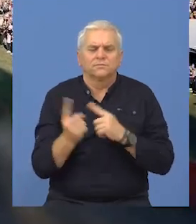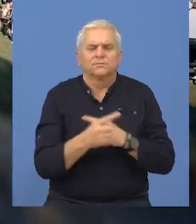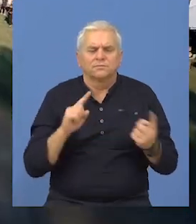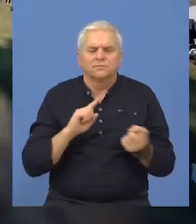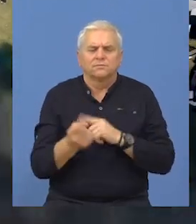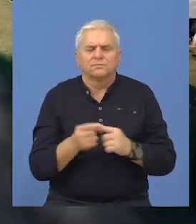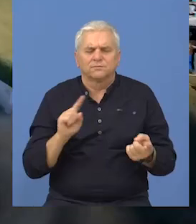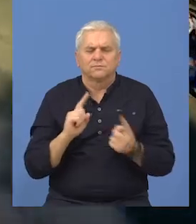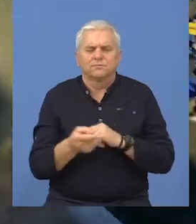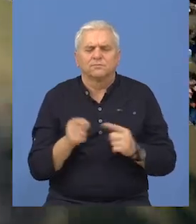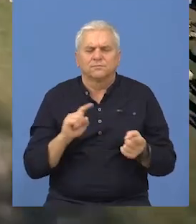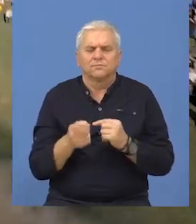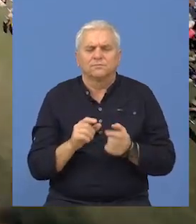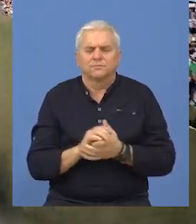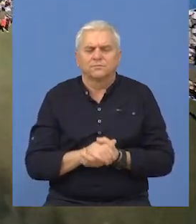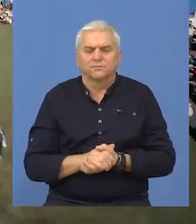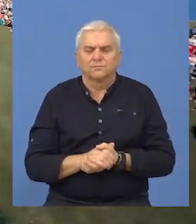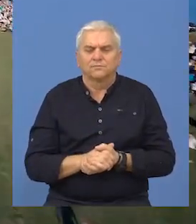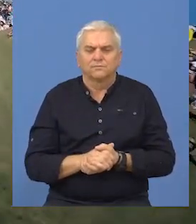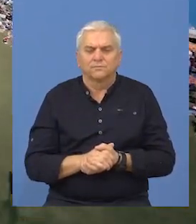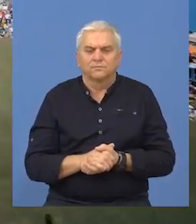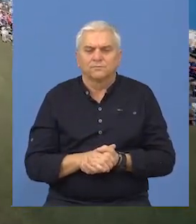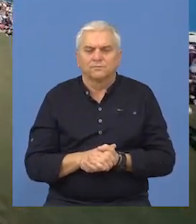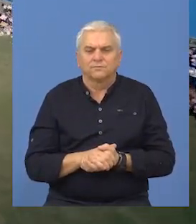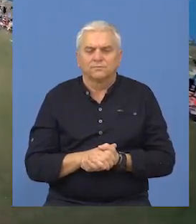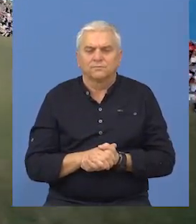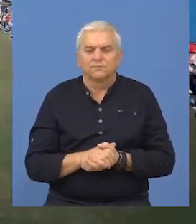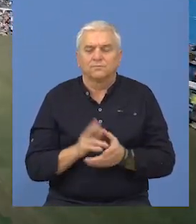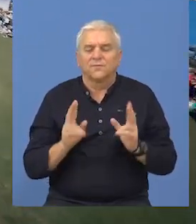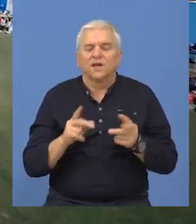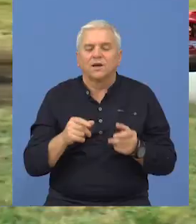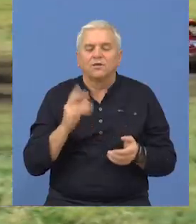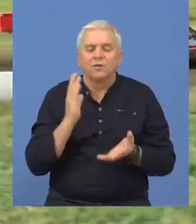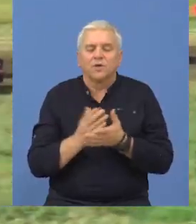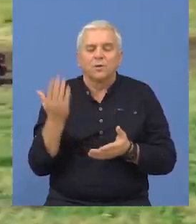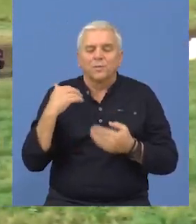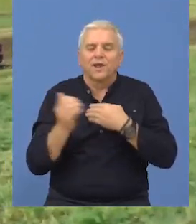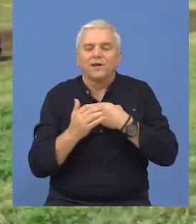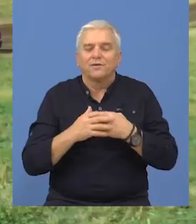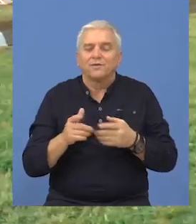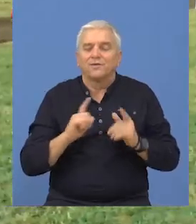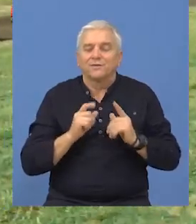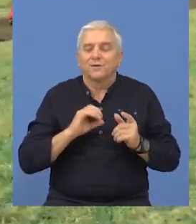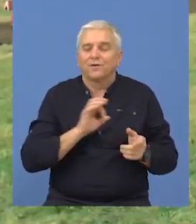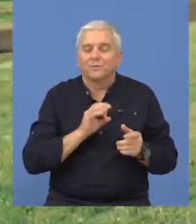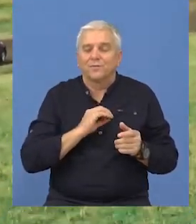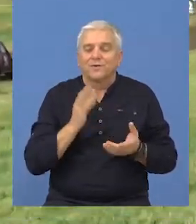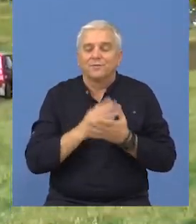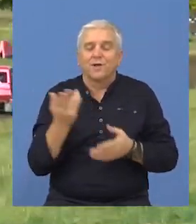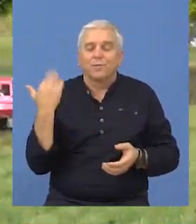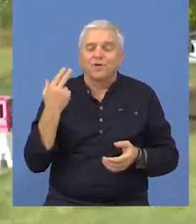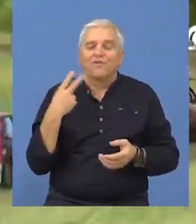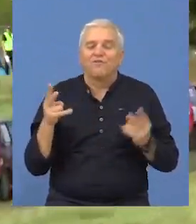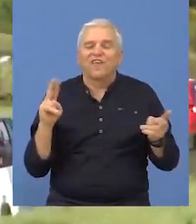Za svoje strane na pozicijenje. Kao što je bilo najavljeno i očekivano, Beče je